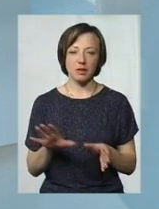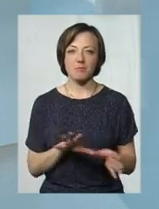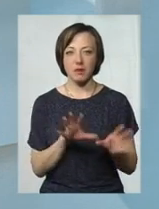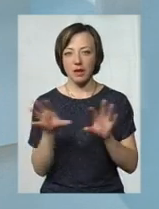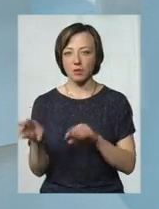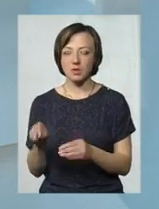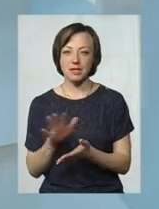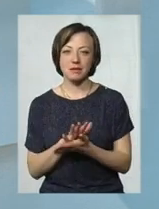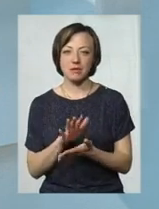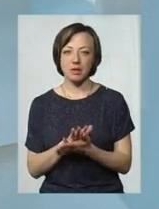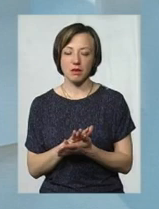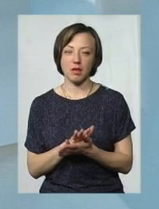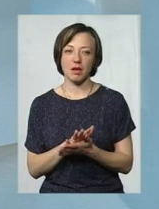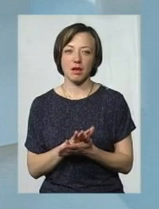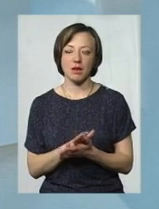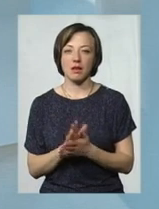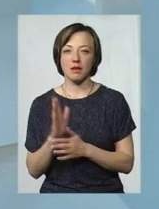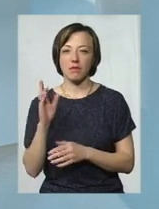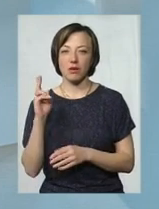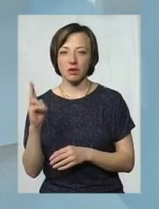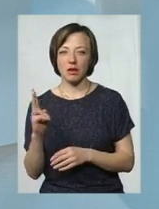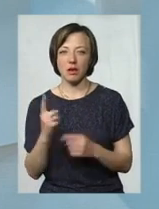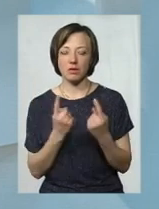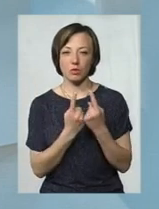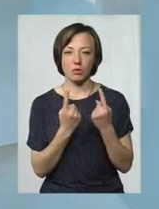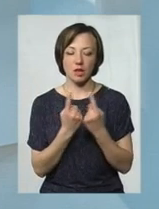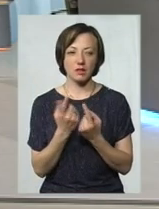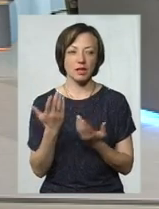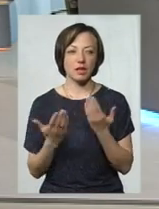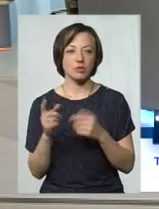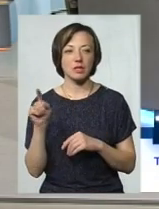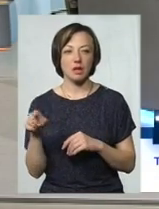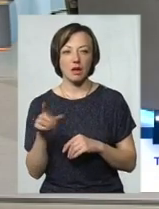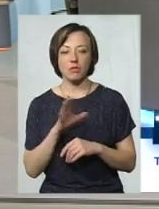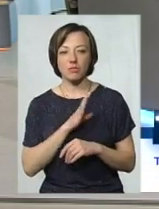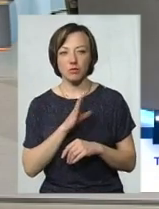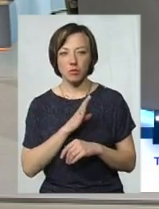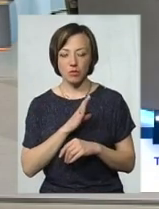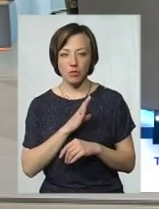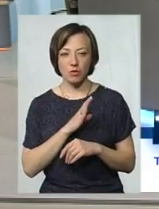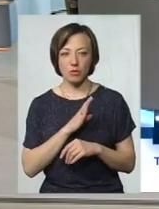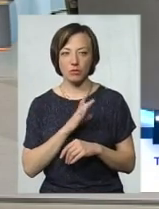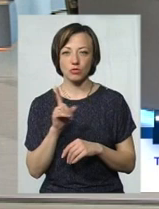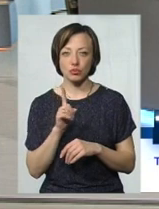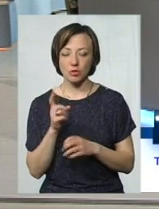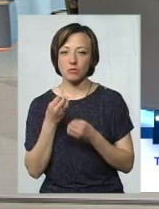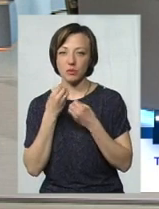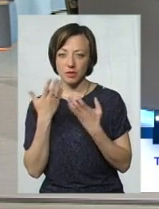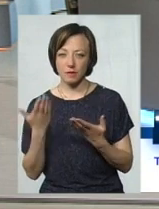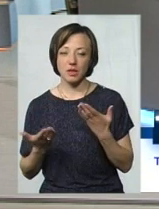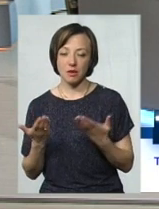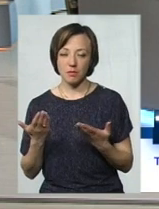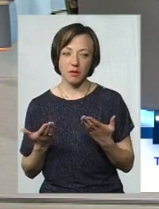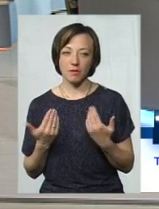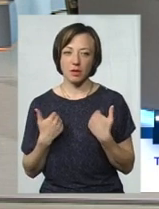сміття з контактів і однокласників. Якщо там було і щось позитивне, напевно.